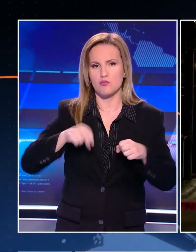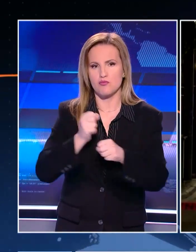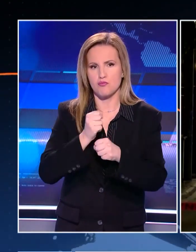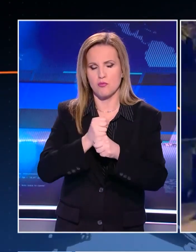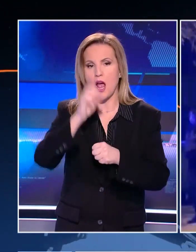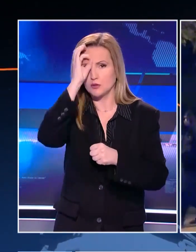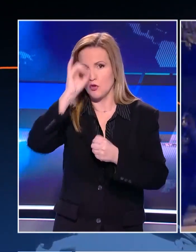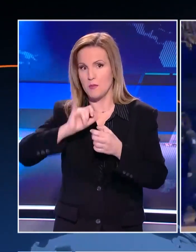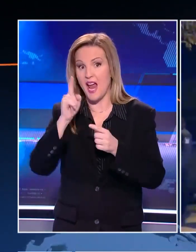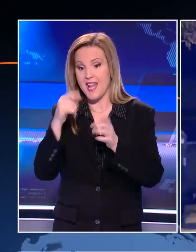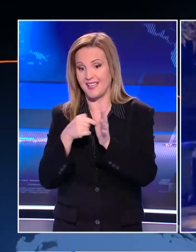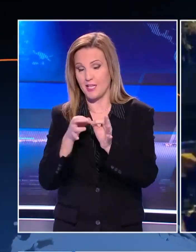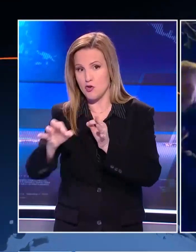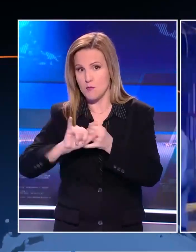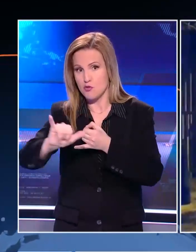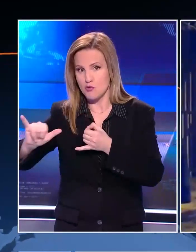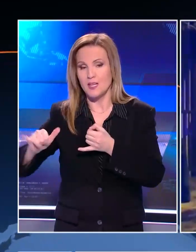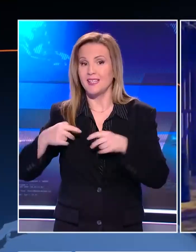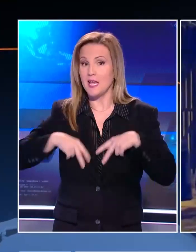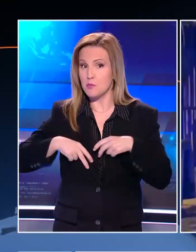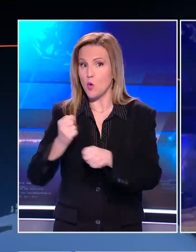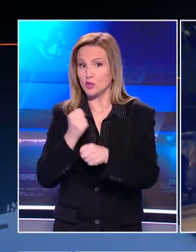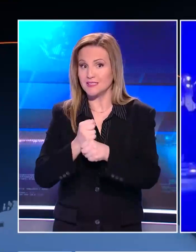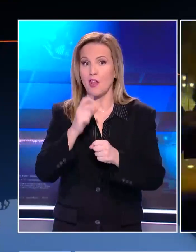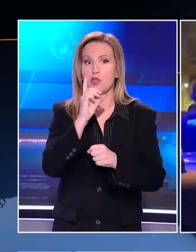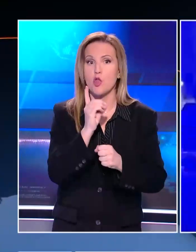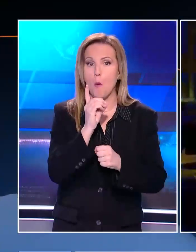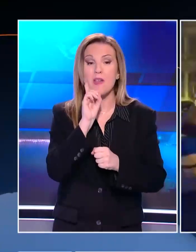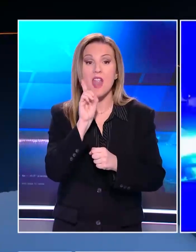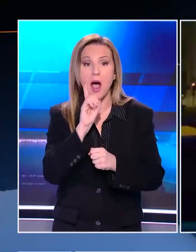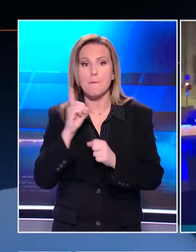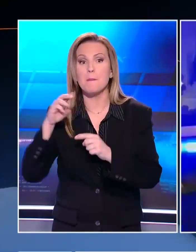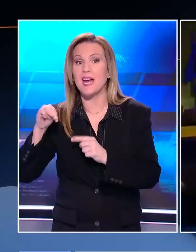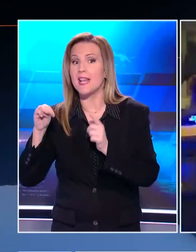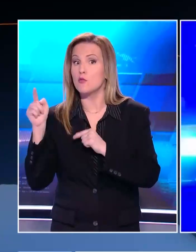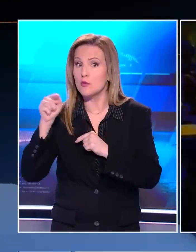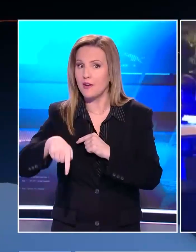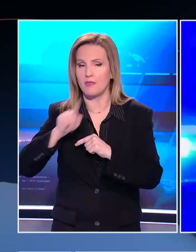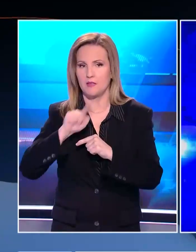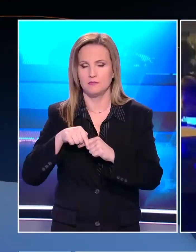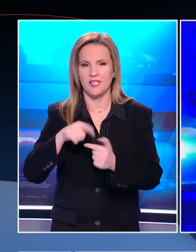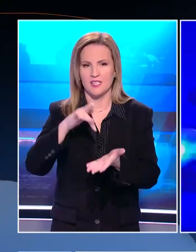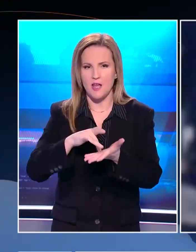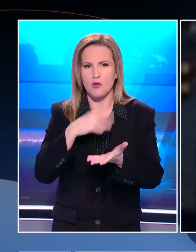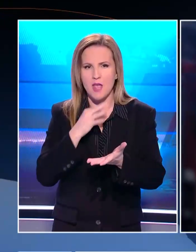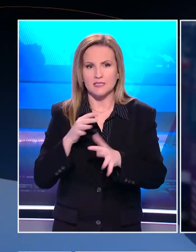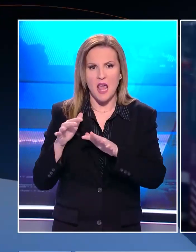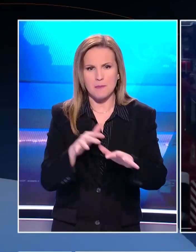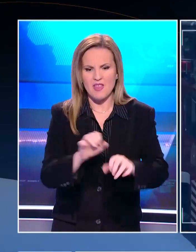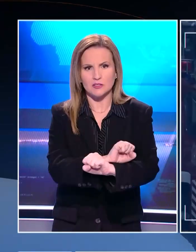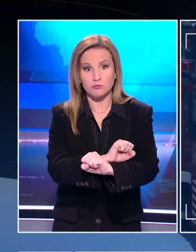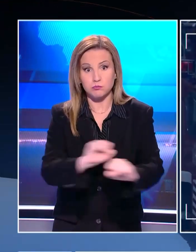σε ακτίνα χιλιόμετρων. Στο σημείο βρίσκεται και η Υπουργός Εργασίας Δόμνα Μιχαηλίδου. Το κέντρο της Αθήνας έχει γίνει στόχος τρομοκρατικής επίθεσης.